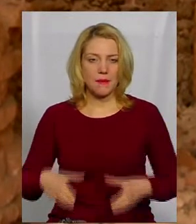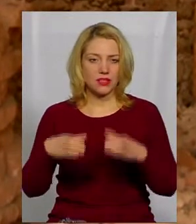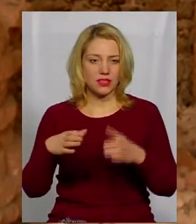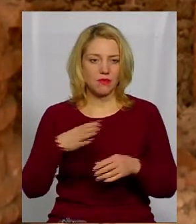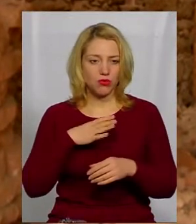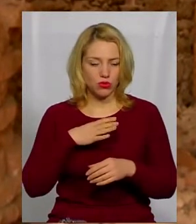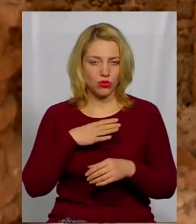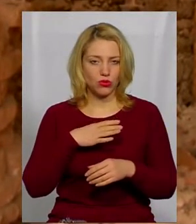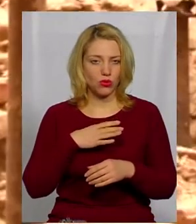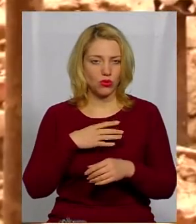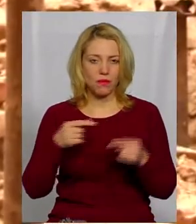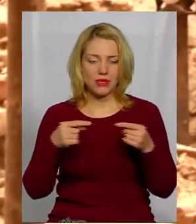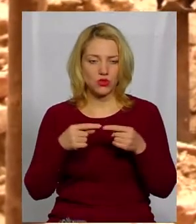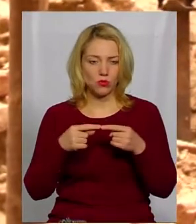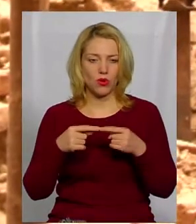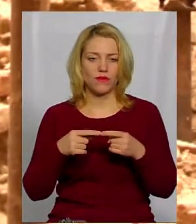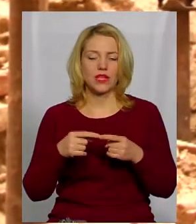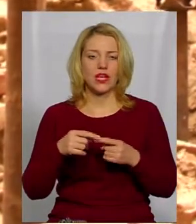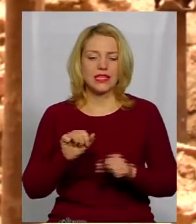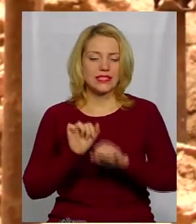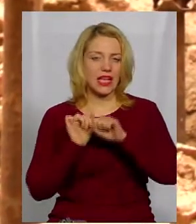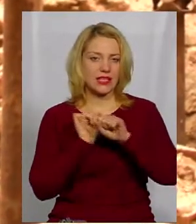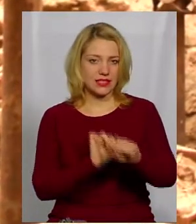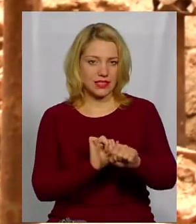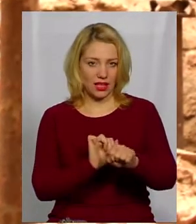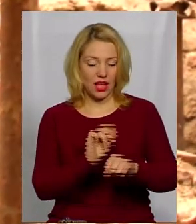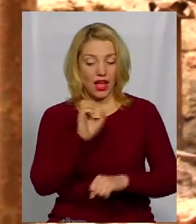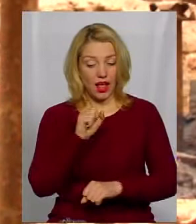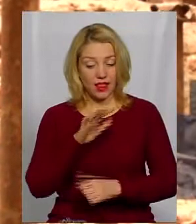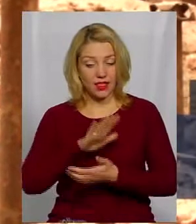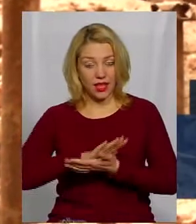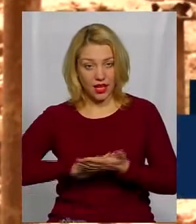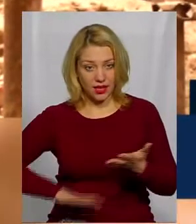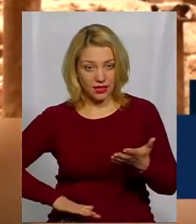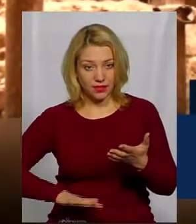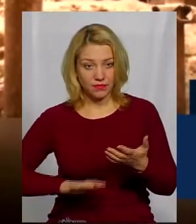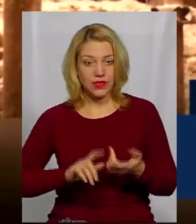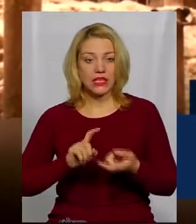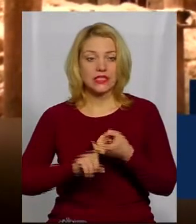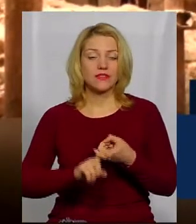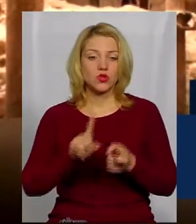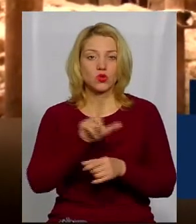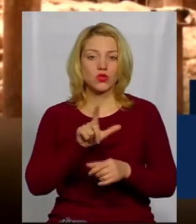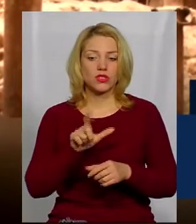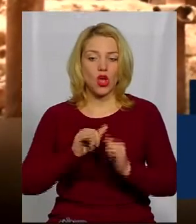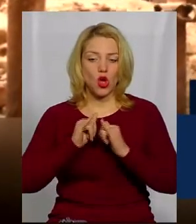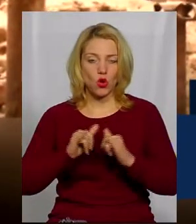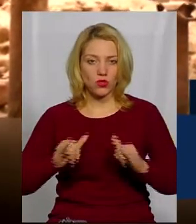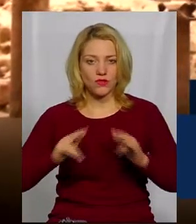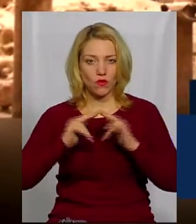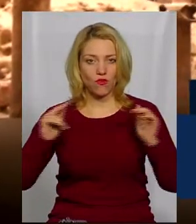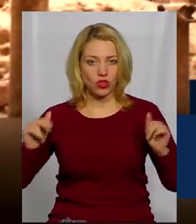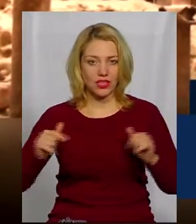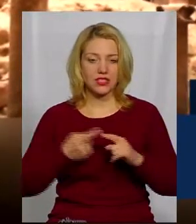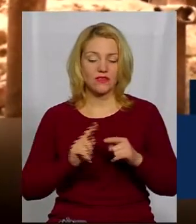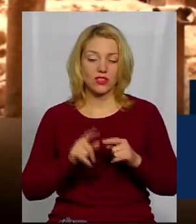було захисне, фортифікаційне, але далі, в зв'язку з розвідком фортеці, спочатку